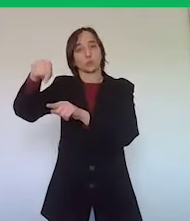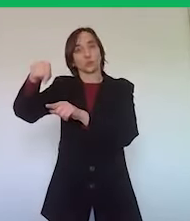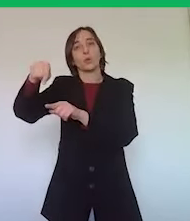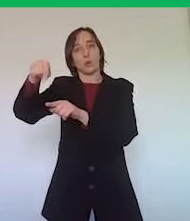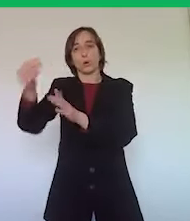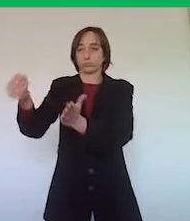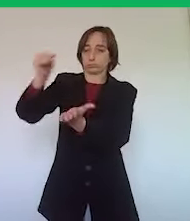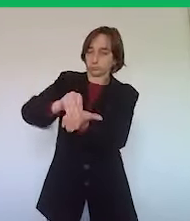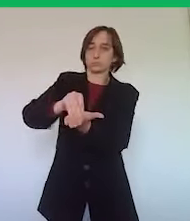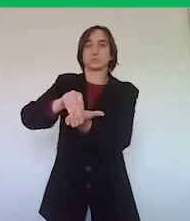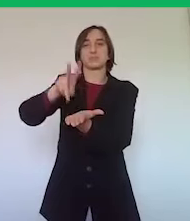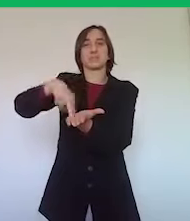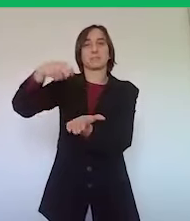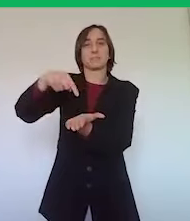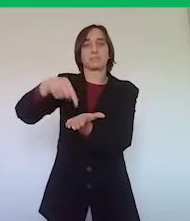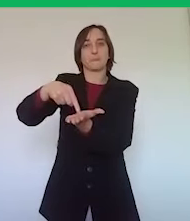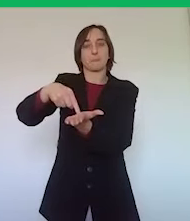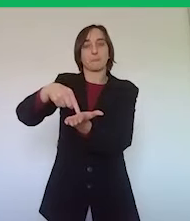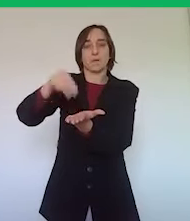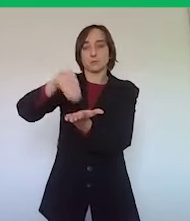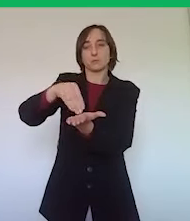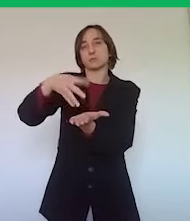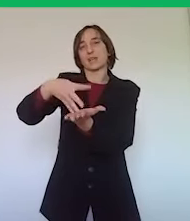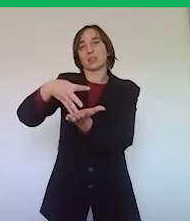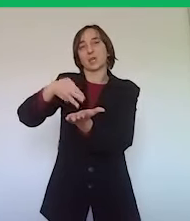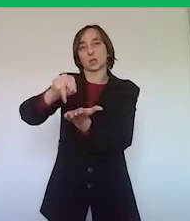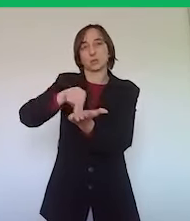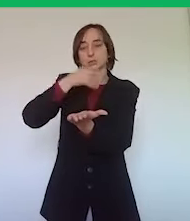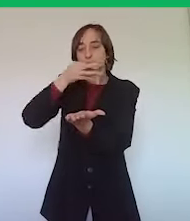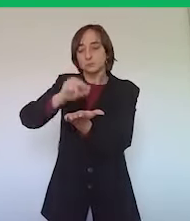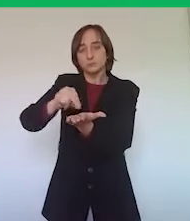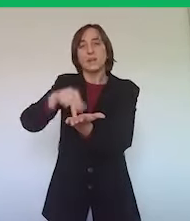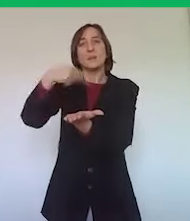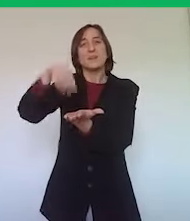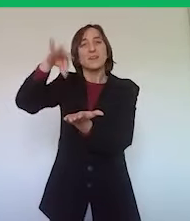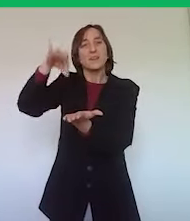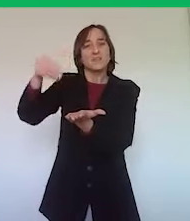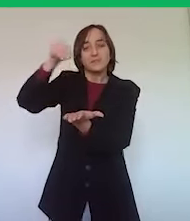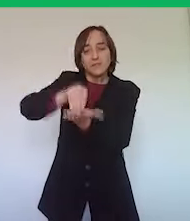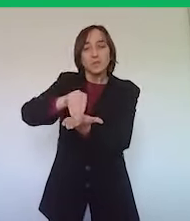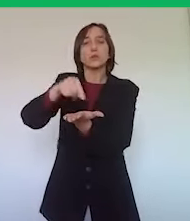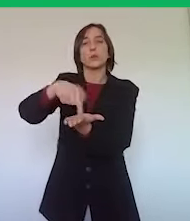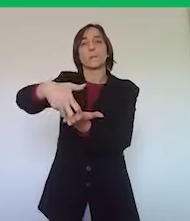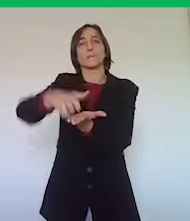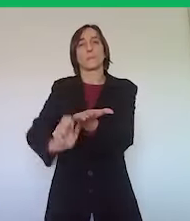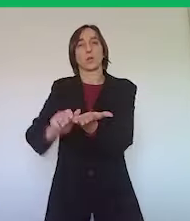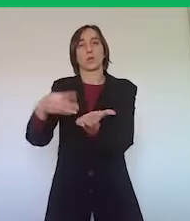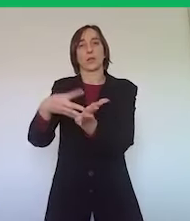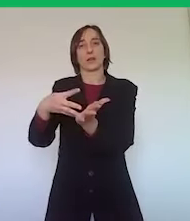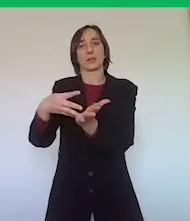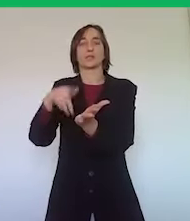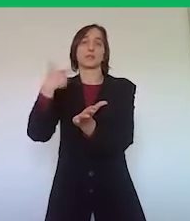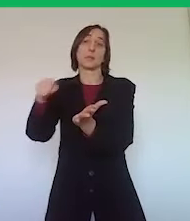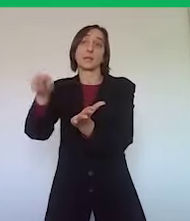scontare dal punto di vista fiscale il canone di affitto che i locatari